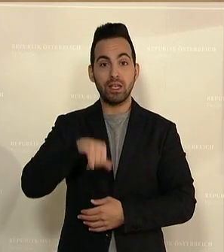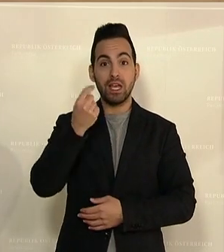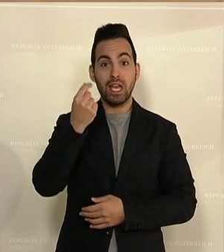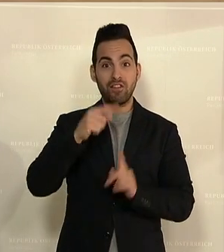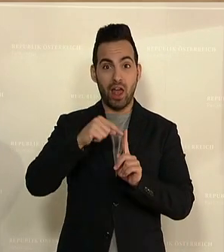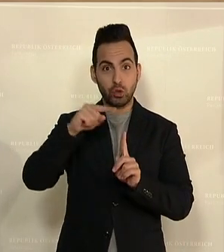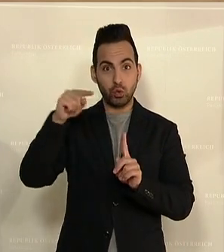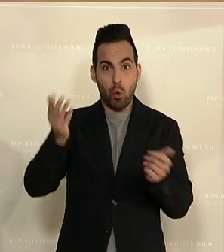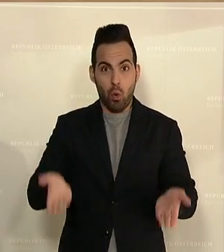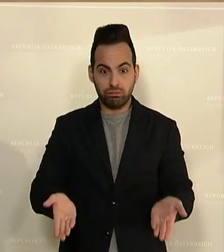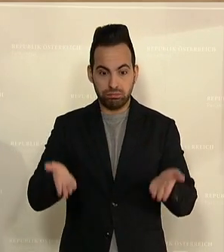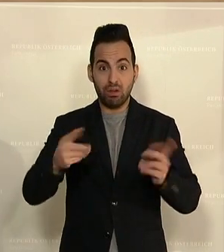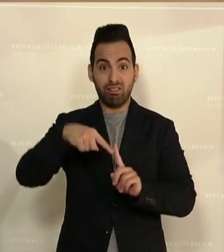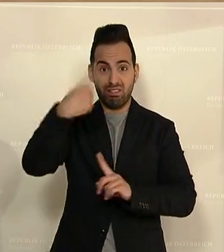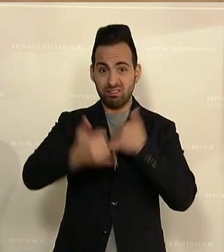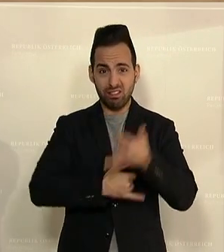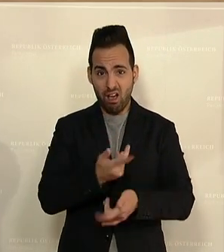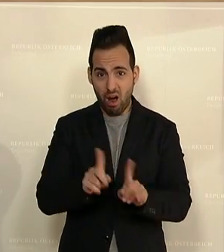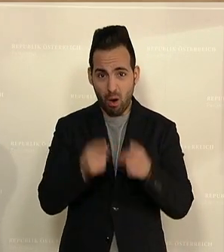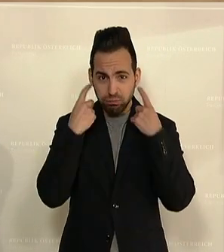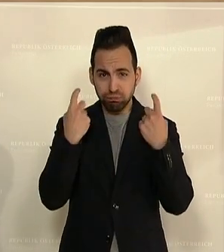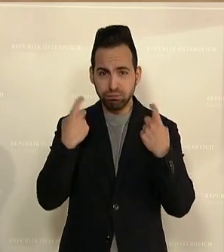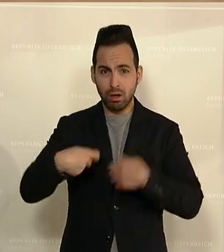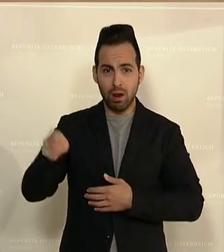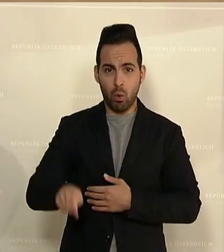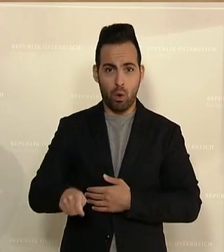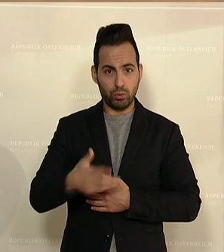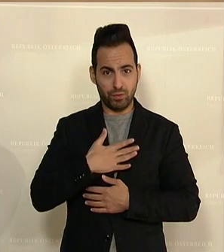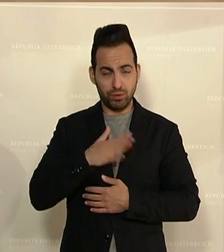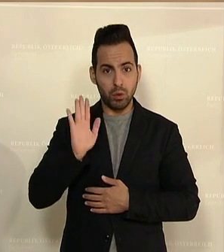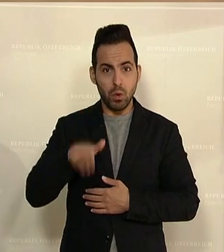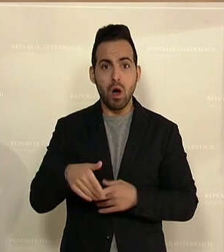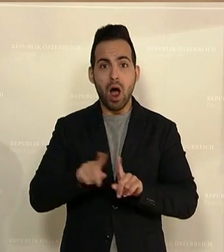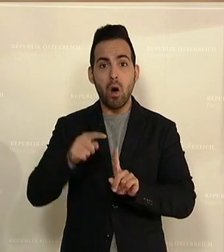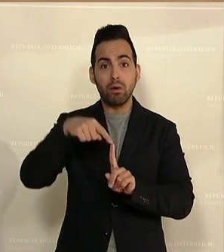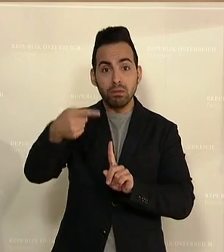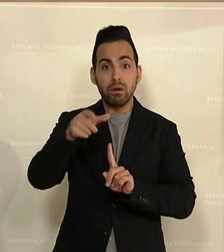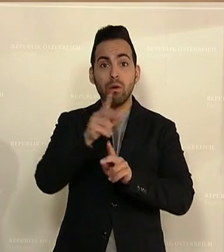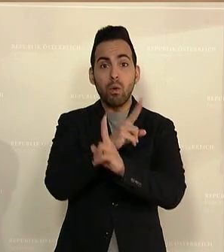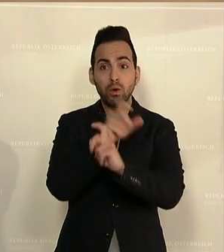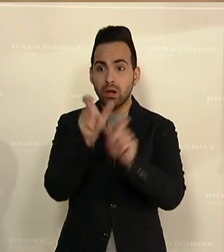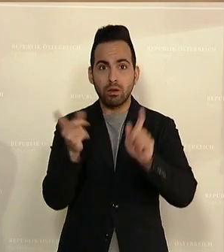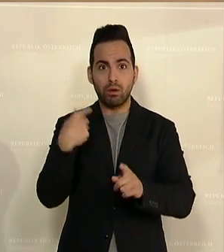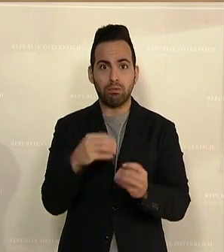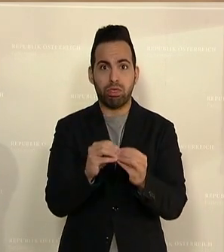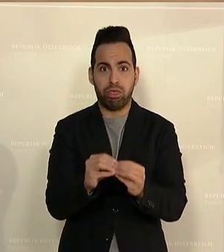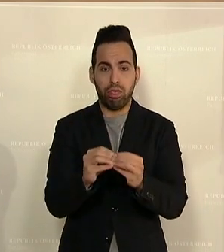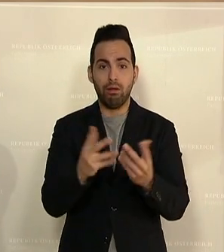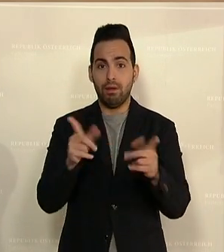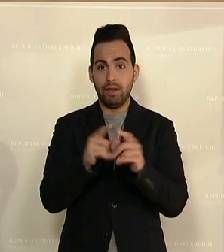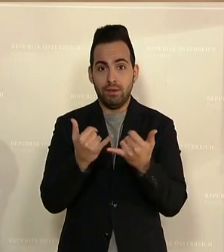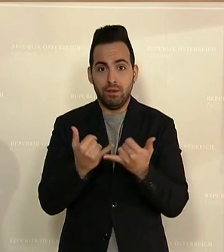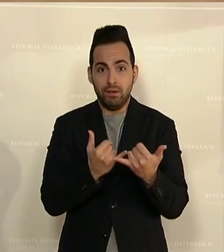im kommenden Jahr auf einen Rekord hoch sein. Die Österreicherinnen und Österreicher werden massive Probleme haben